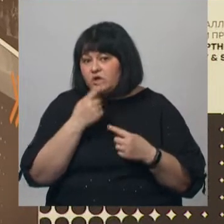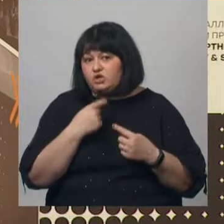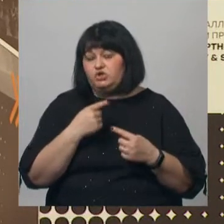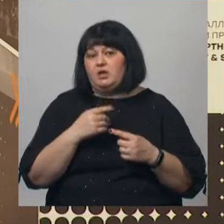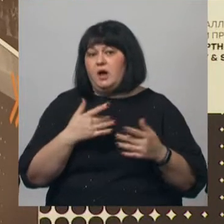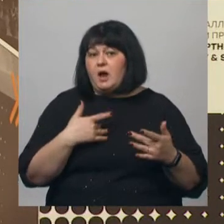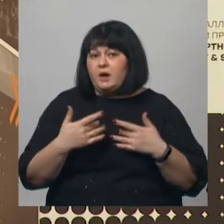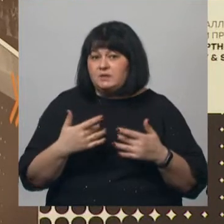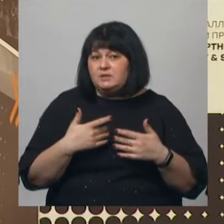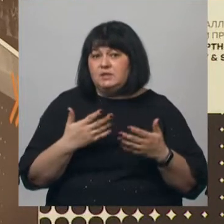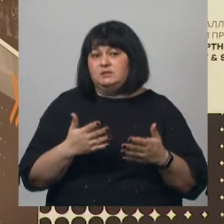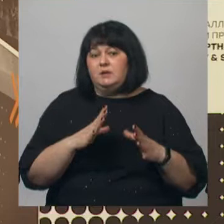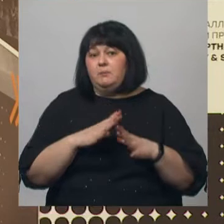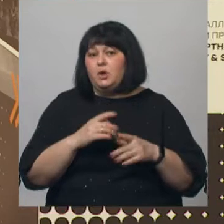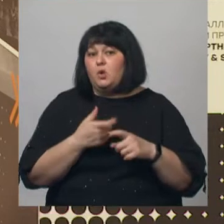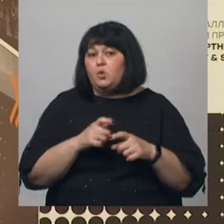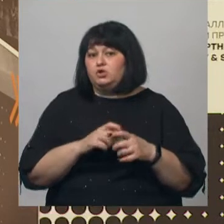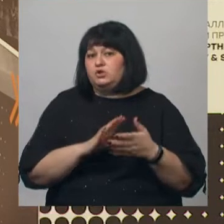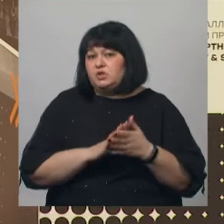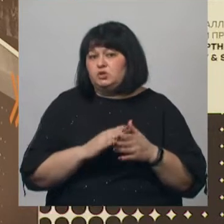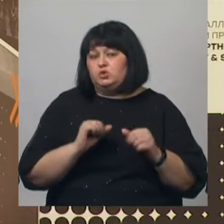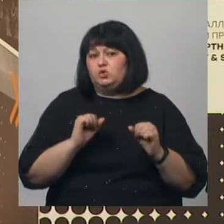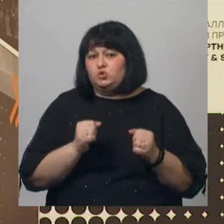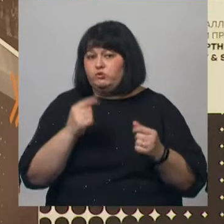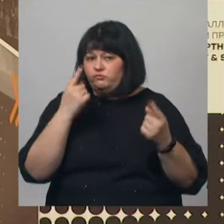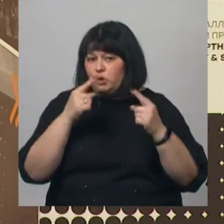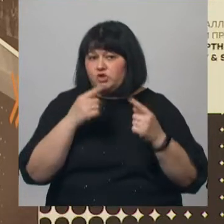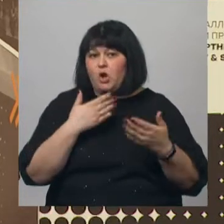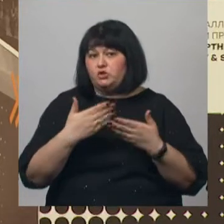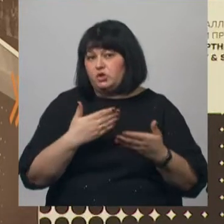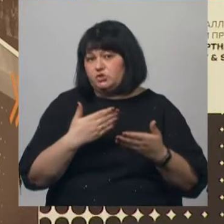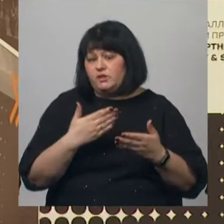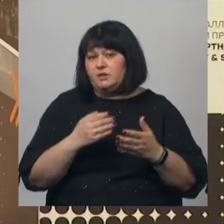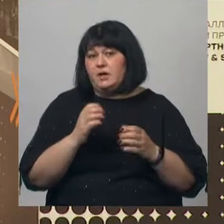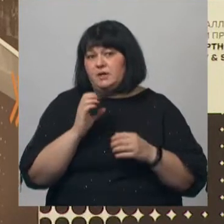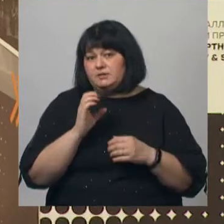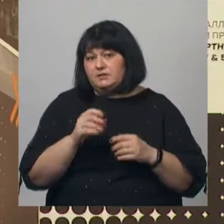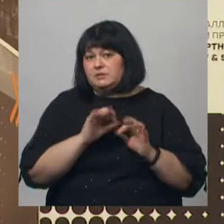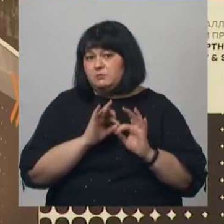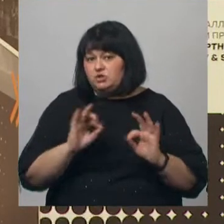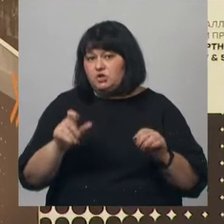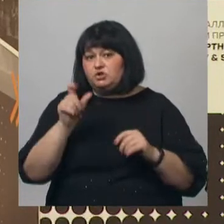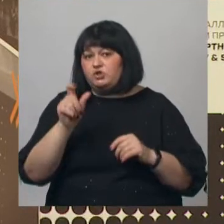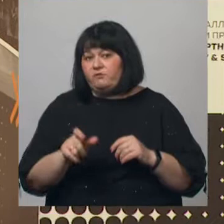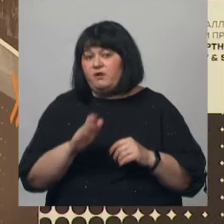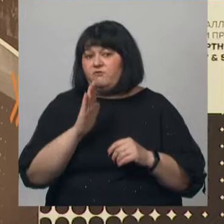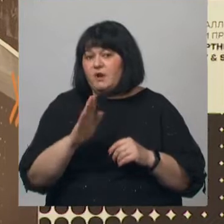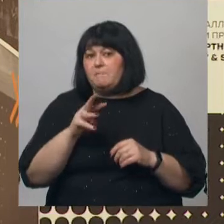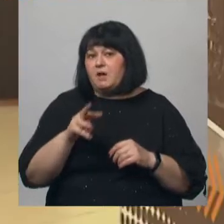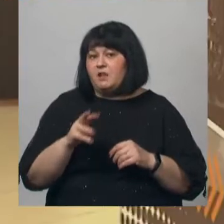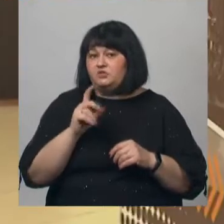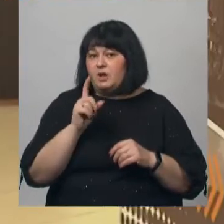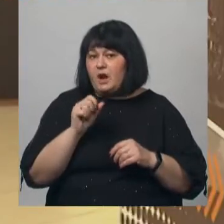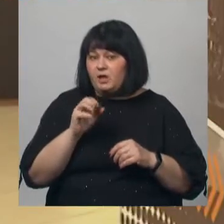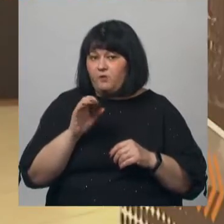артисты были в очень тесных, дружеских, творческих отношениях с замечательным человеком, с Валерием Михайловичем Халиловым.